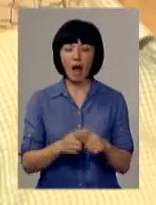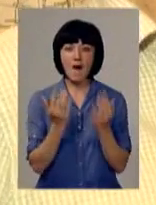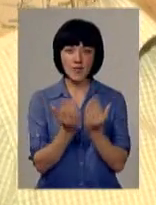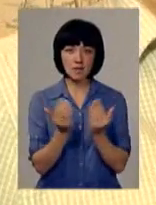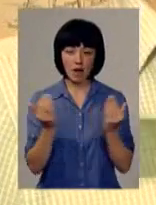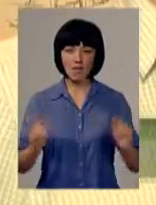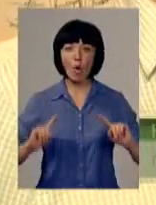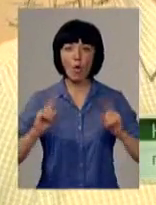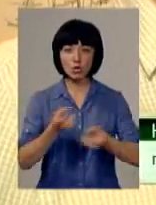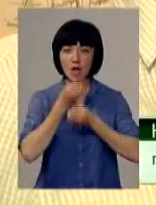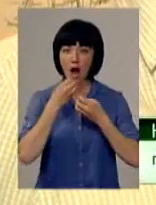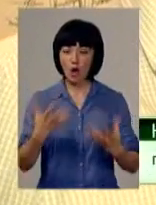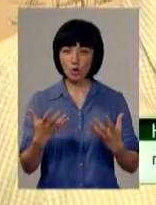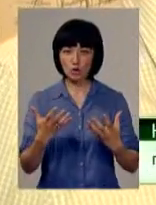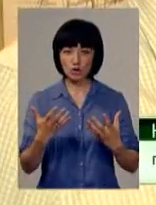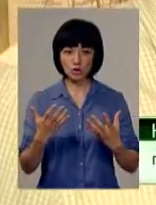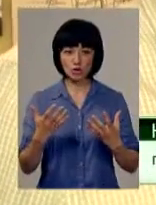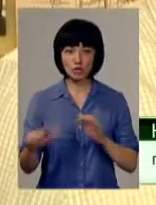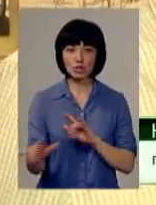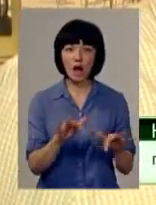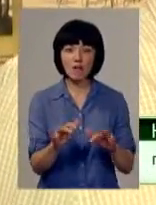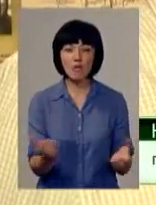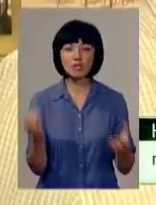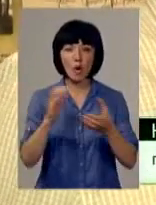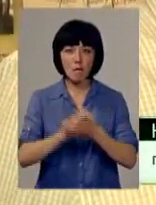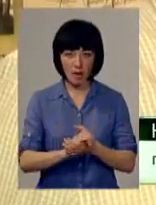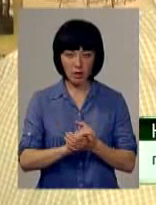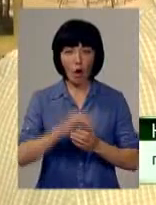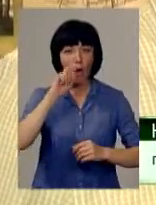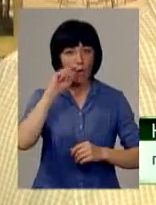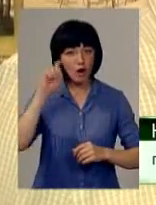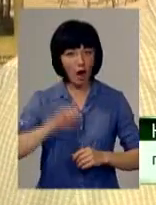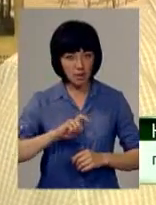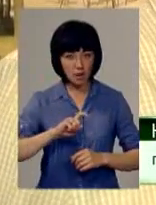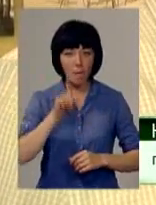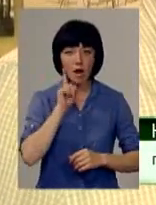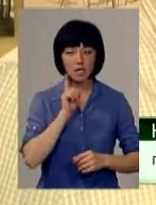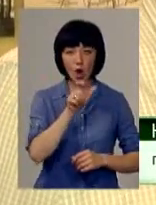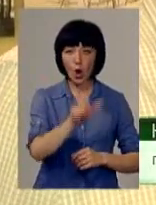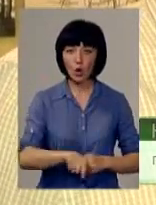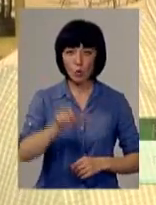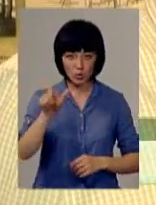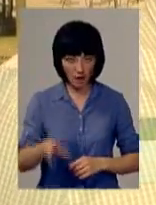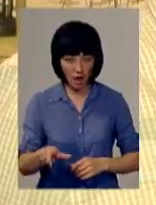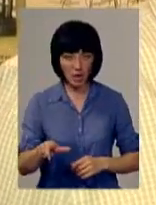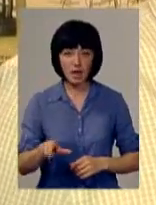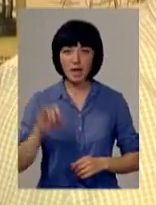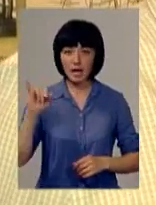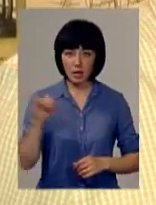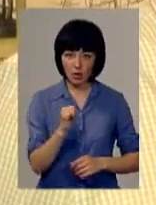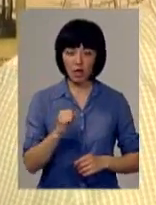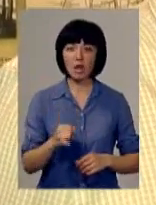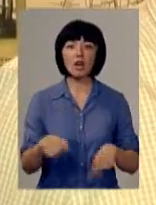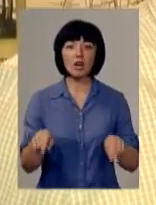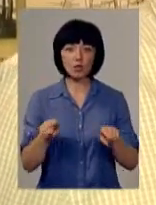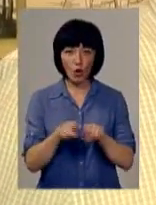хороший шаг в ознайомленню українських молодих людей, прежде всего, і теж